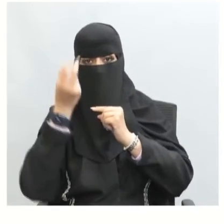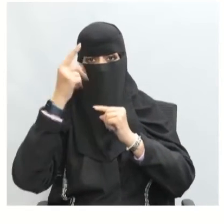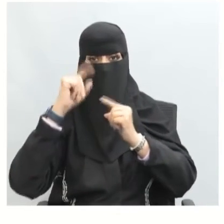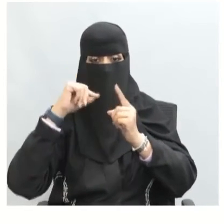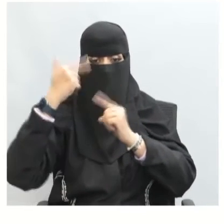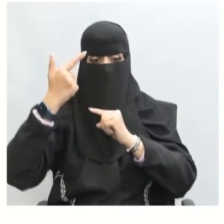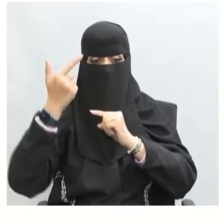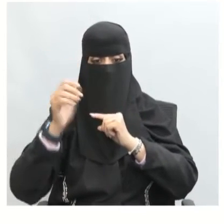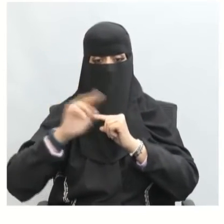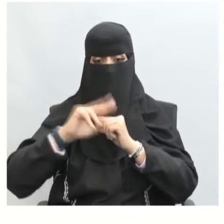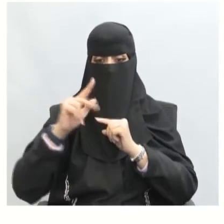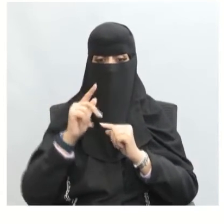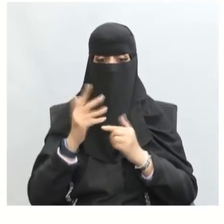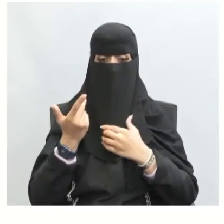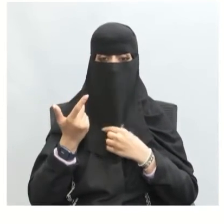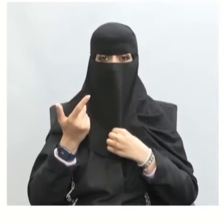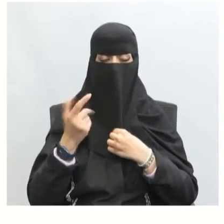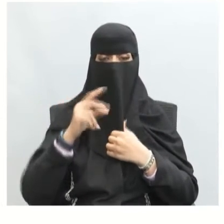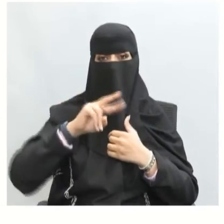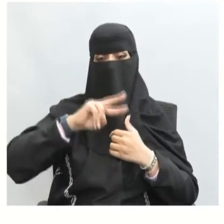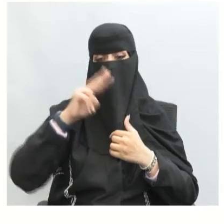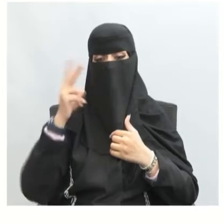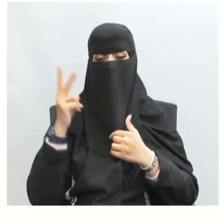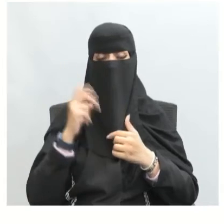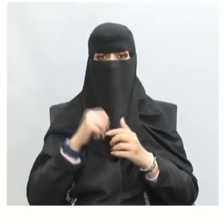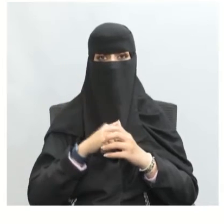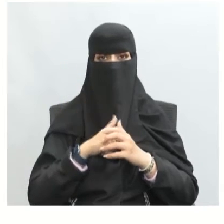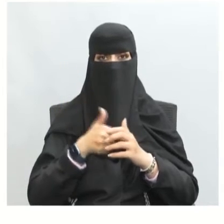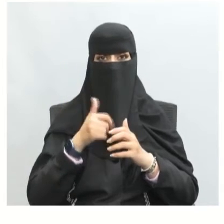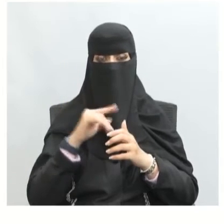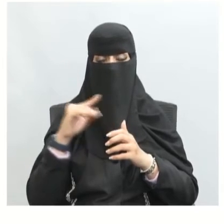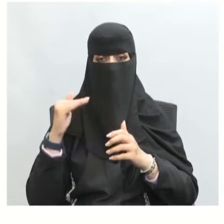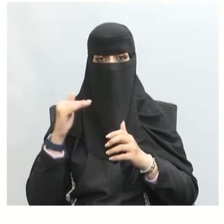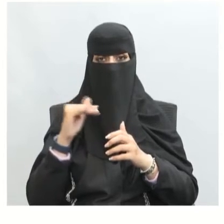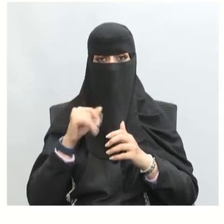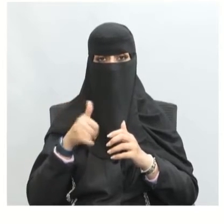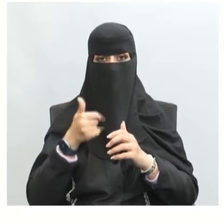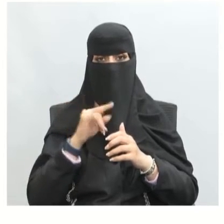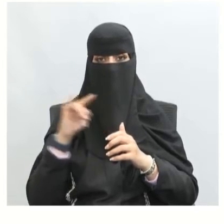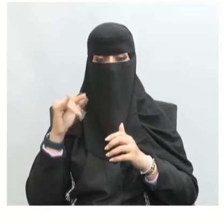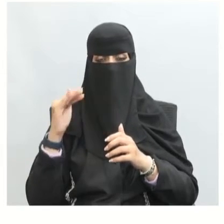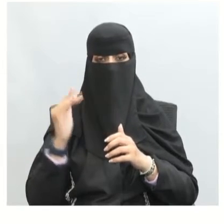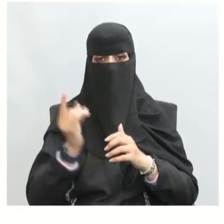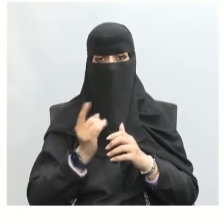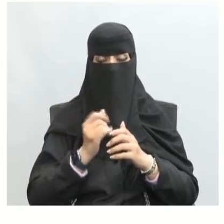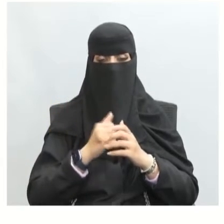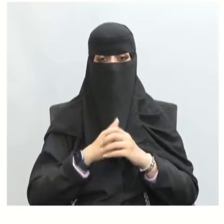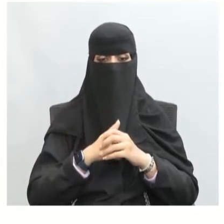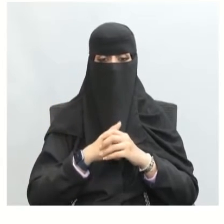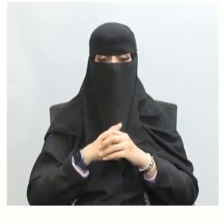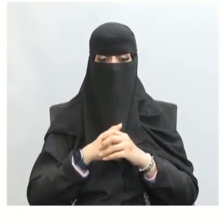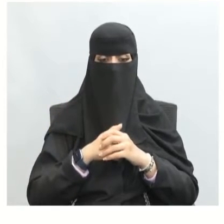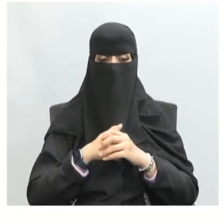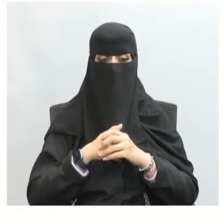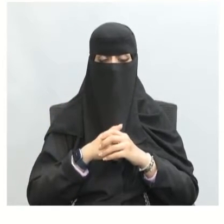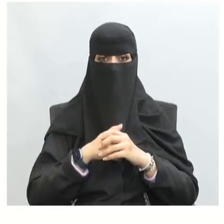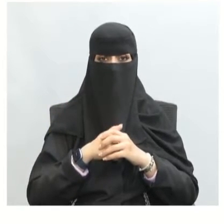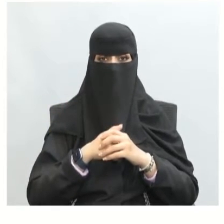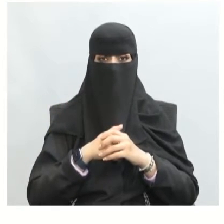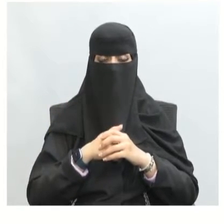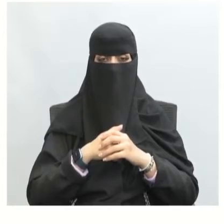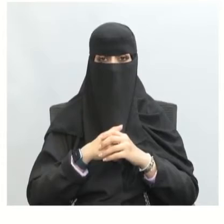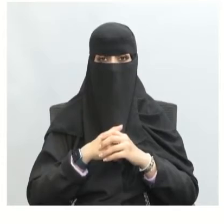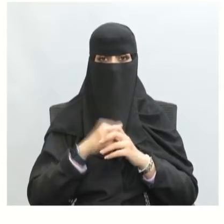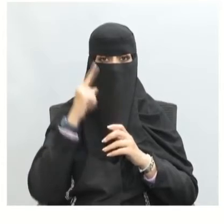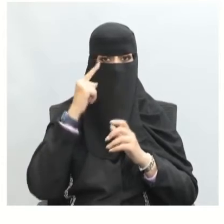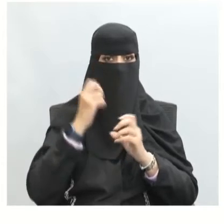الحصول على معلومات صحيحة أو قد نصحح لدينا بعض المعلومات الخاطئة ونقومها أيضا